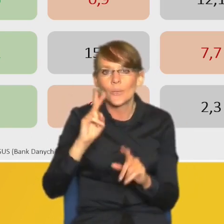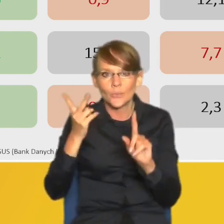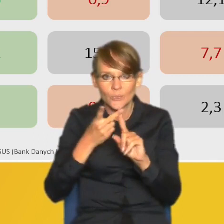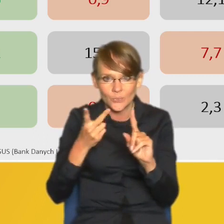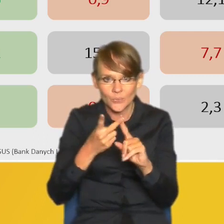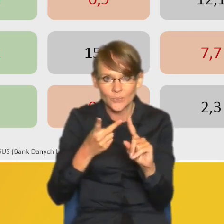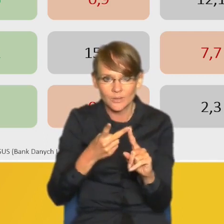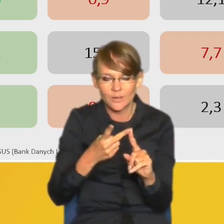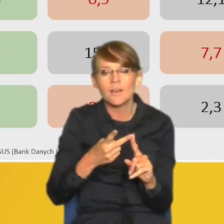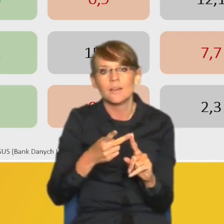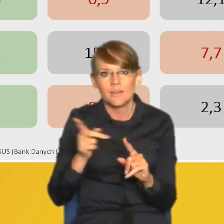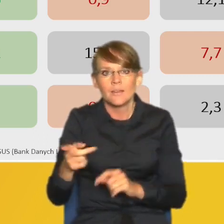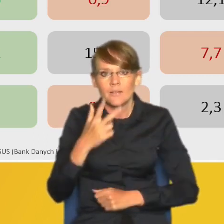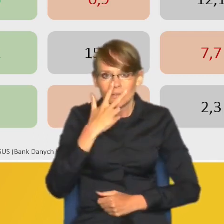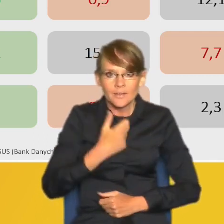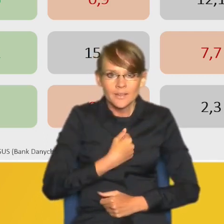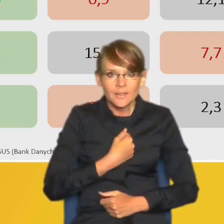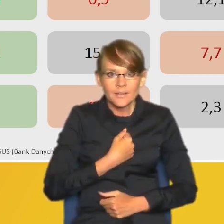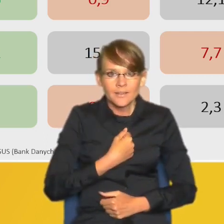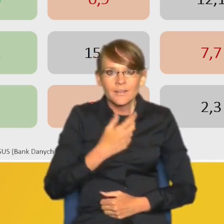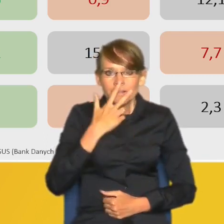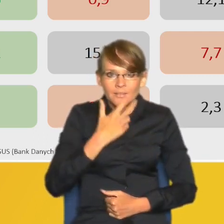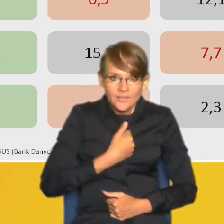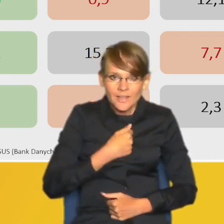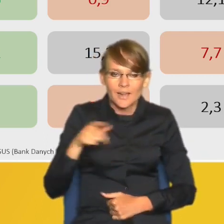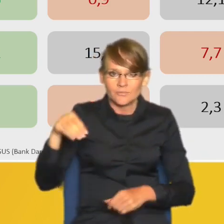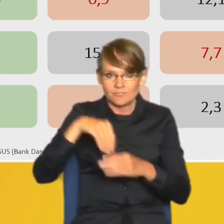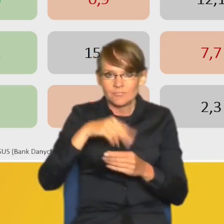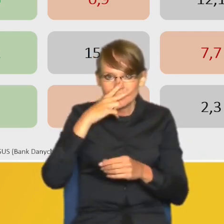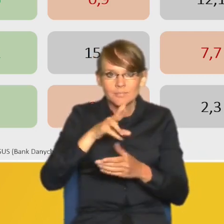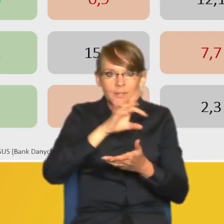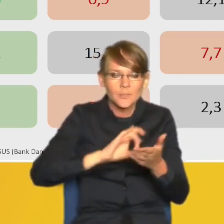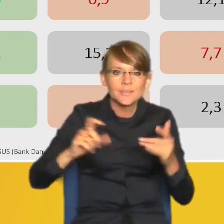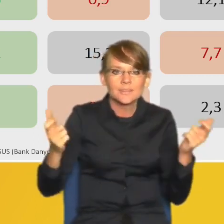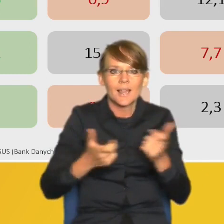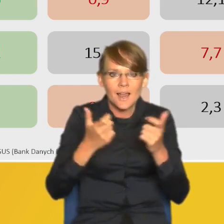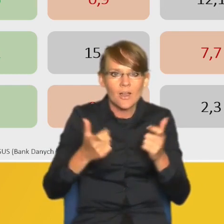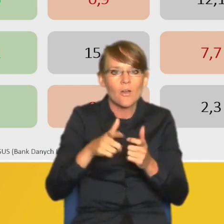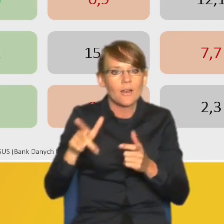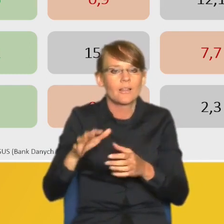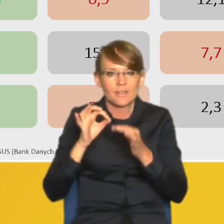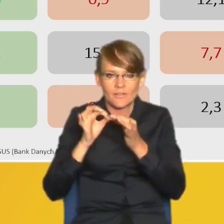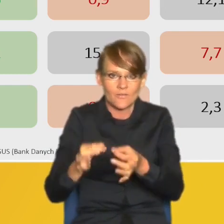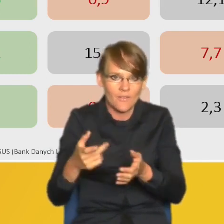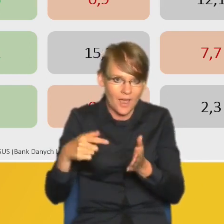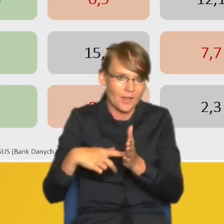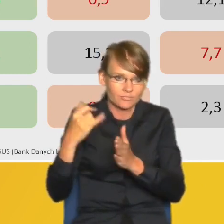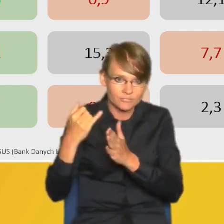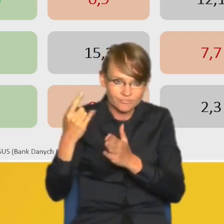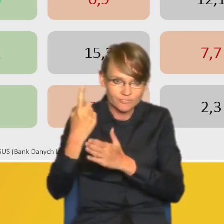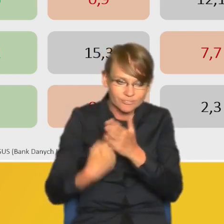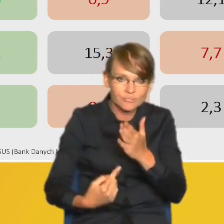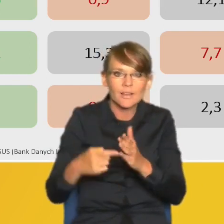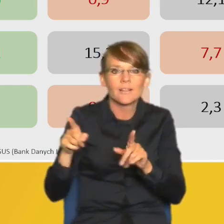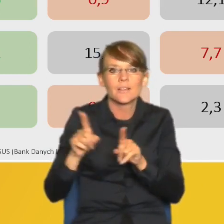wyraźnie plasują się gminy zagrożone trwałą marginalizacją i miasta średnie tracące funkcje,